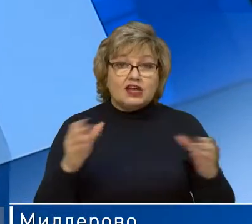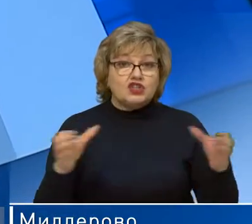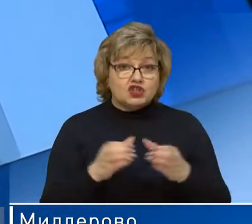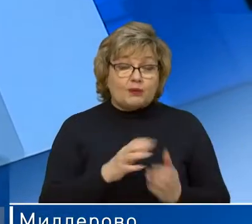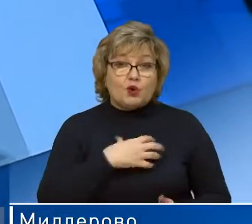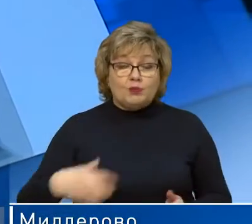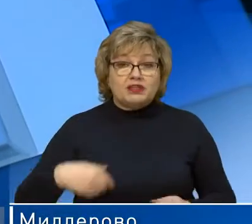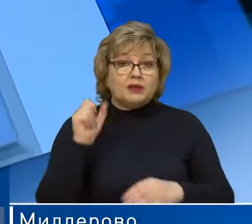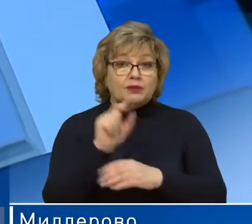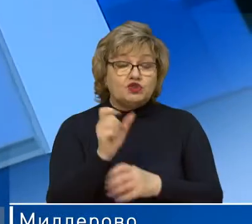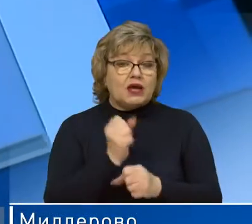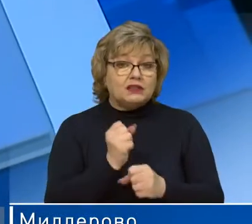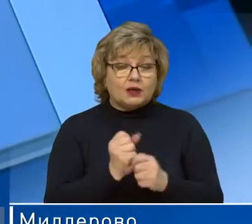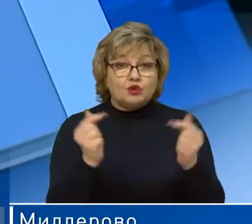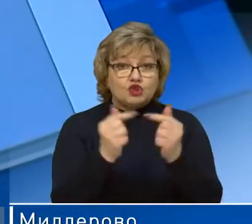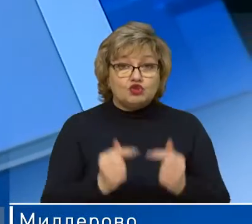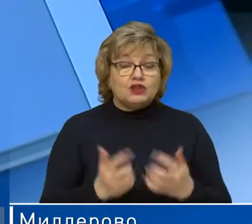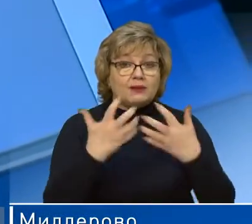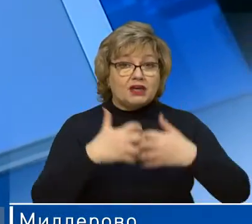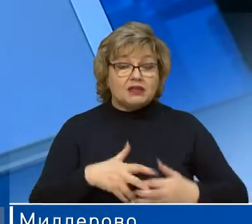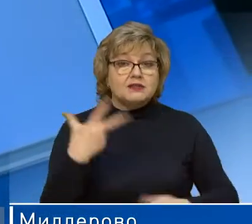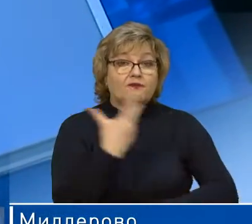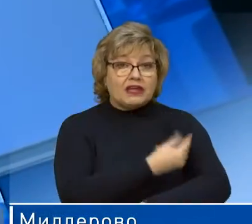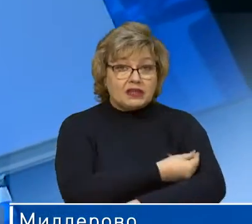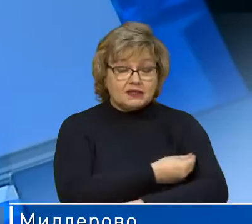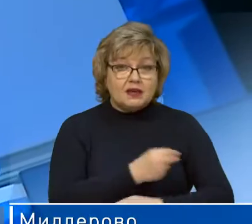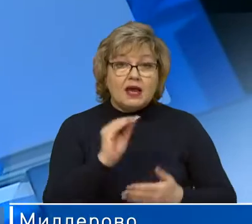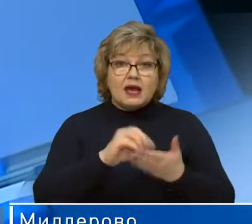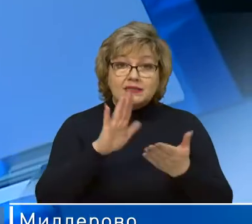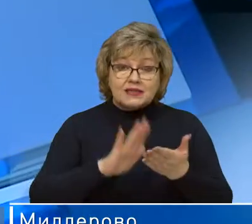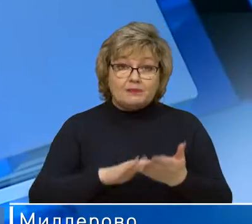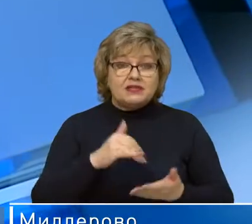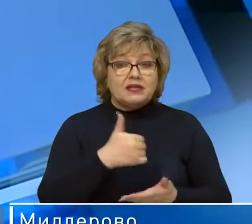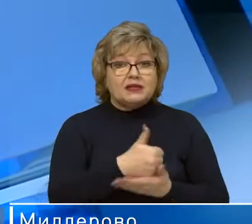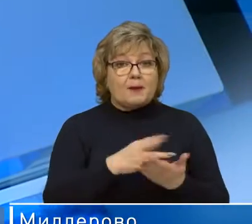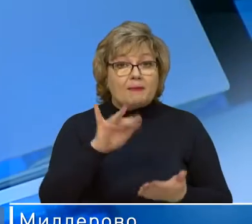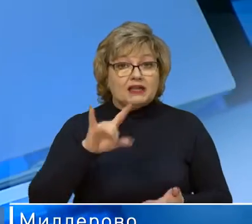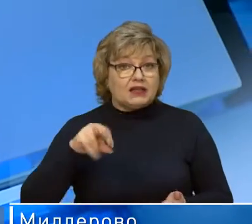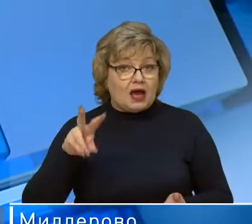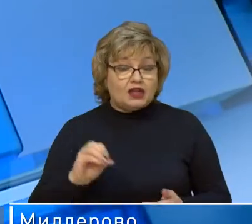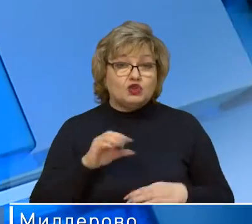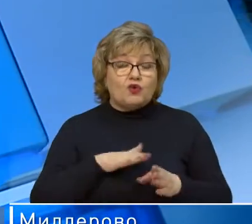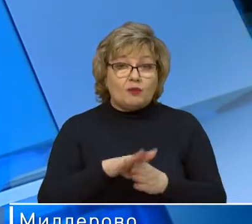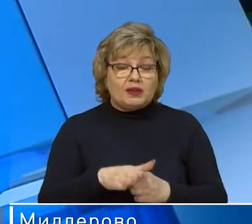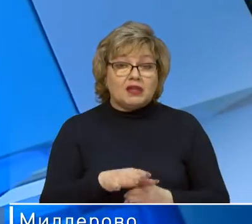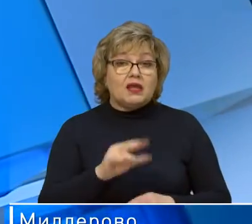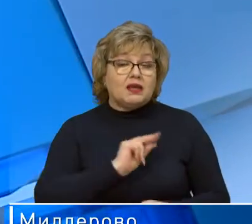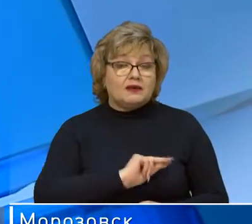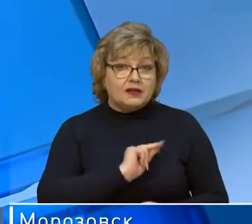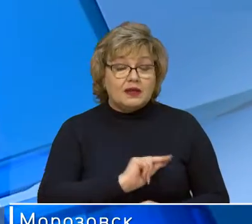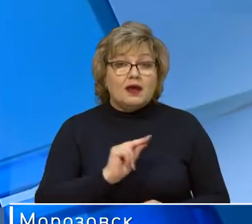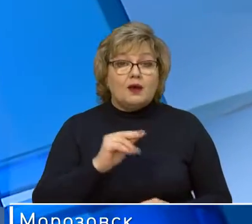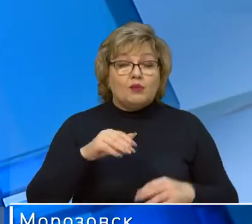губернатор поручил отработать четкий механизм вакцинации. От записи на портале до проведения процедуры. По оценке